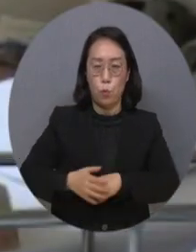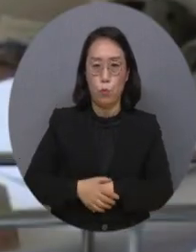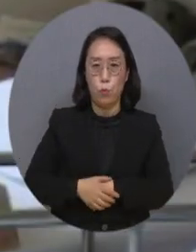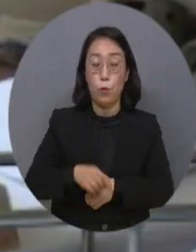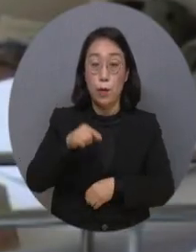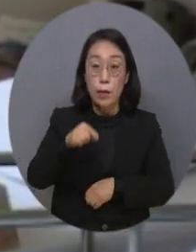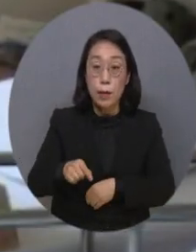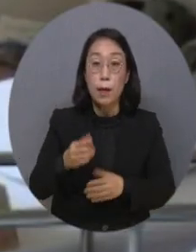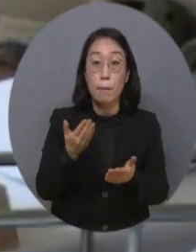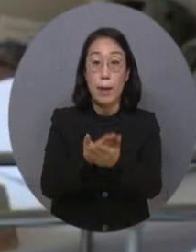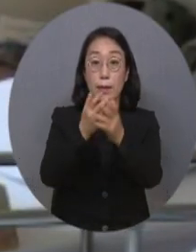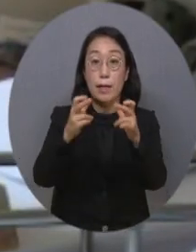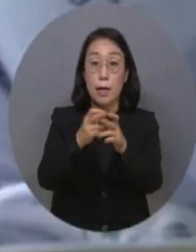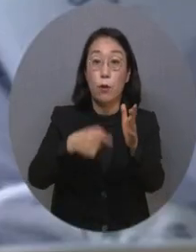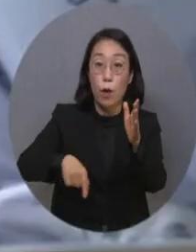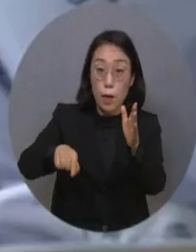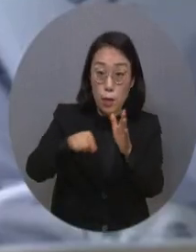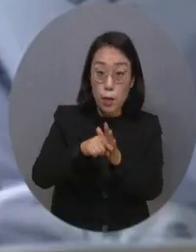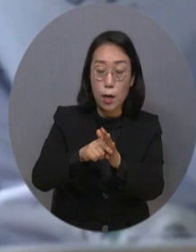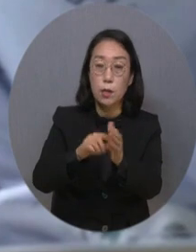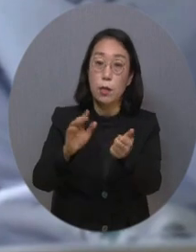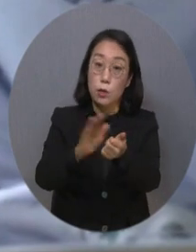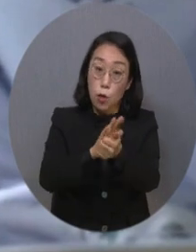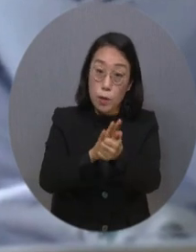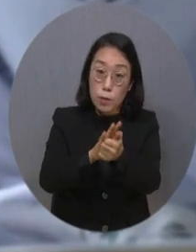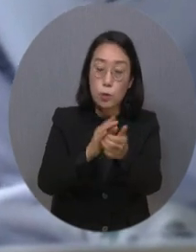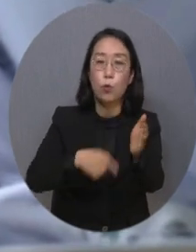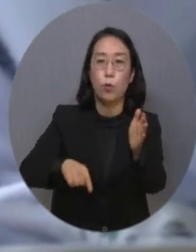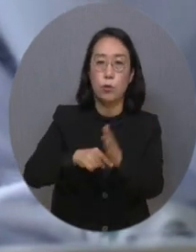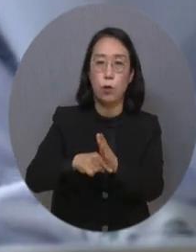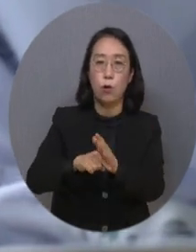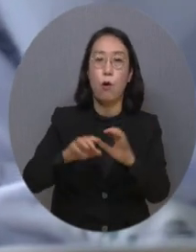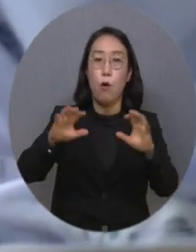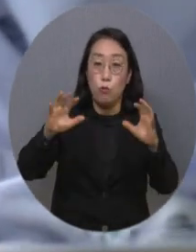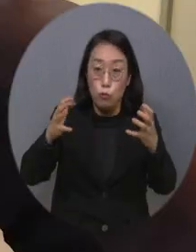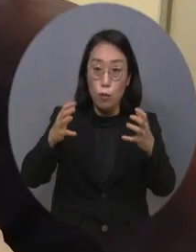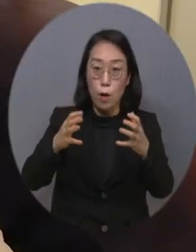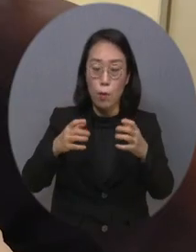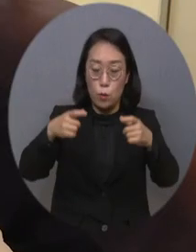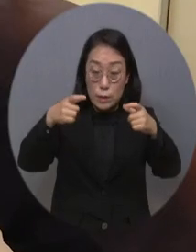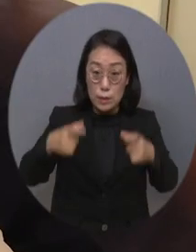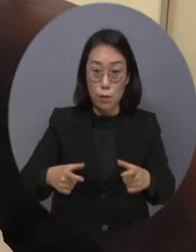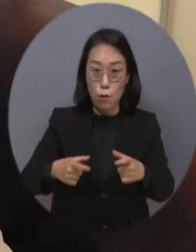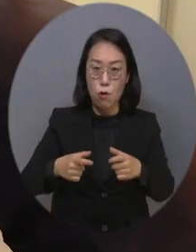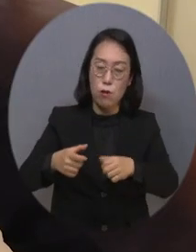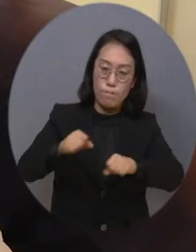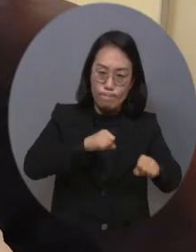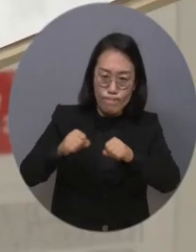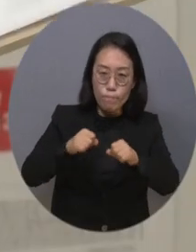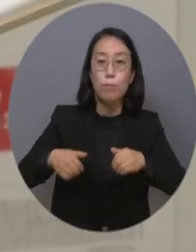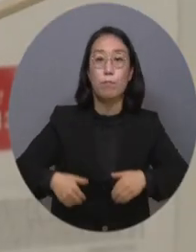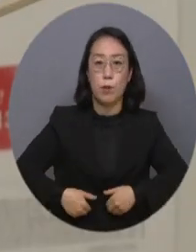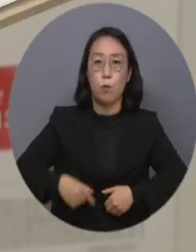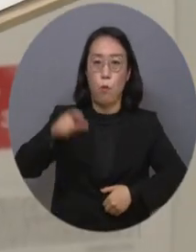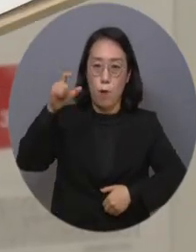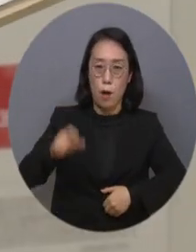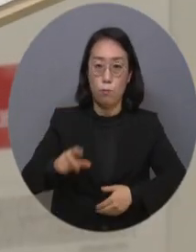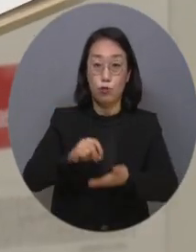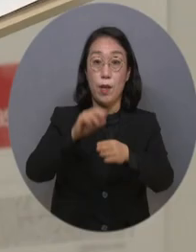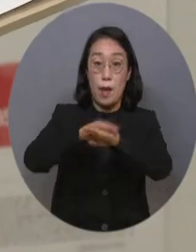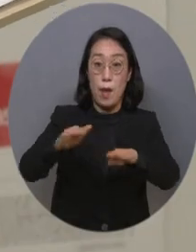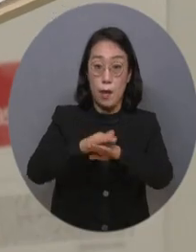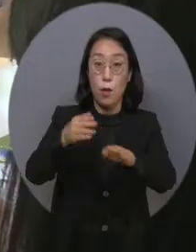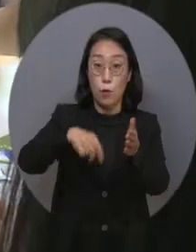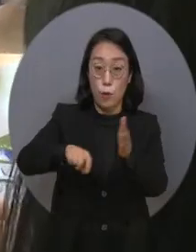발달장애인을 위한 공공의료서비스 제공을 위해 국가와 지자체가 적극 나설 것을 강조하며 문제 해결을